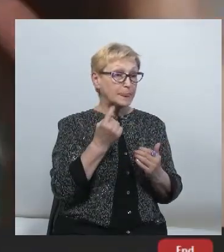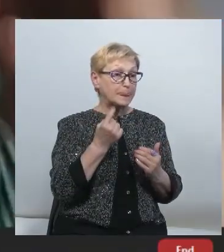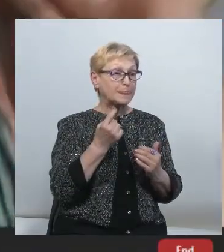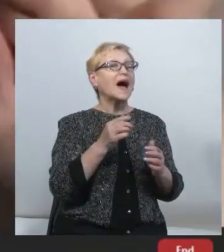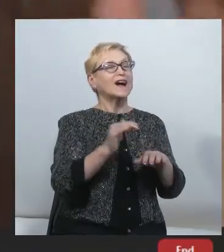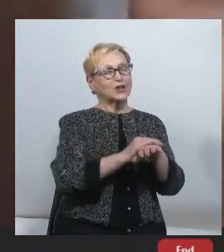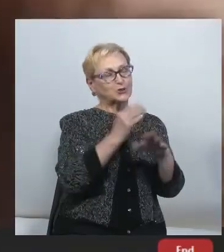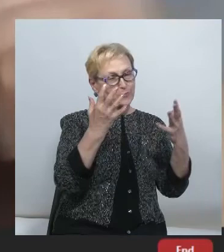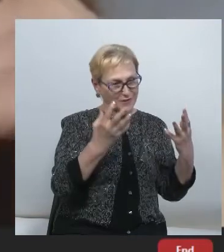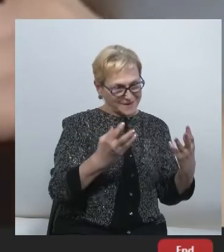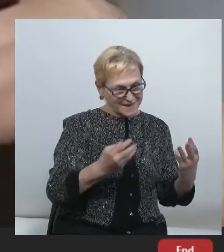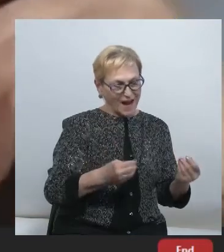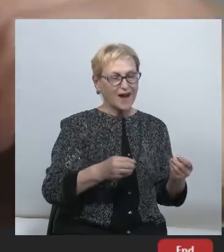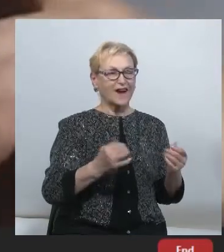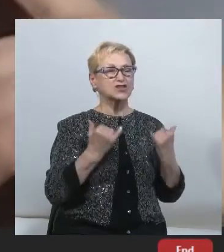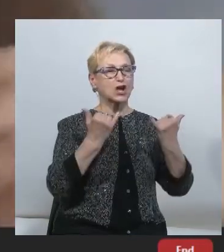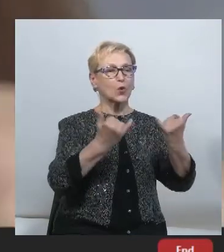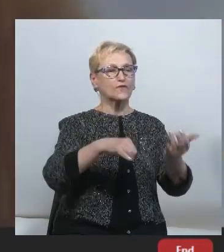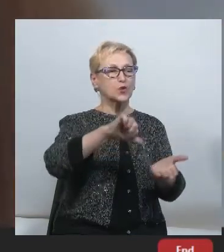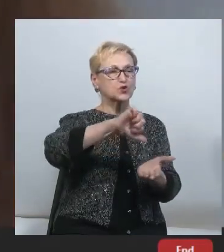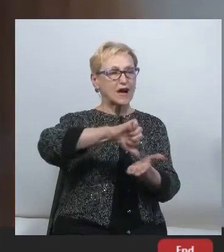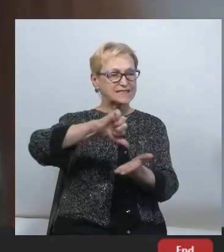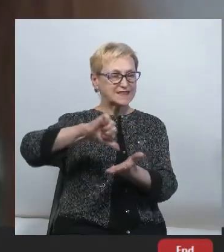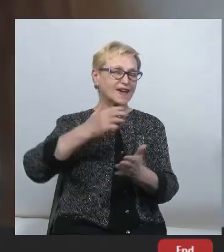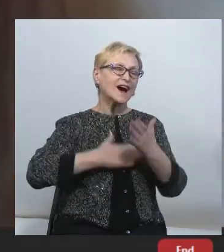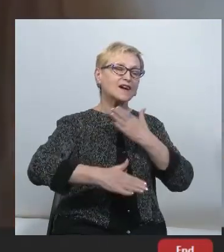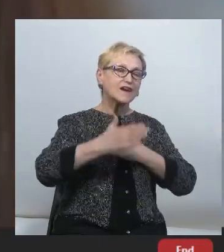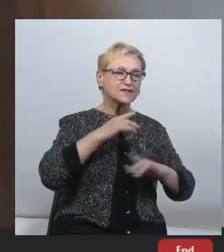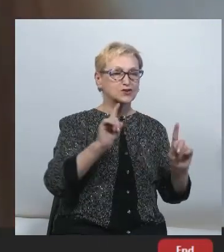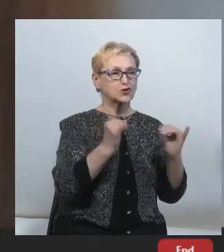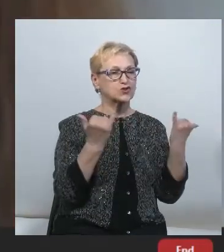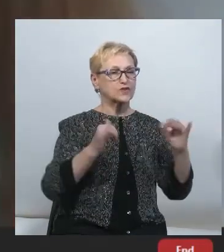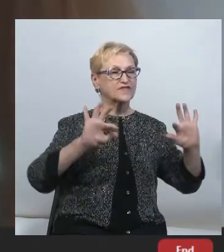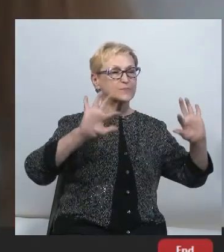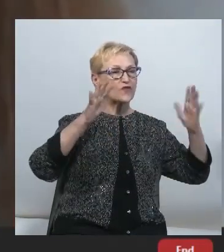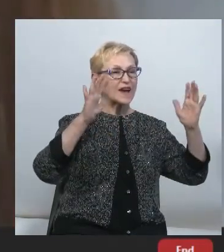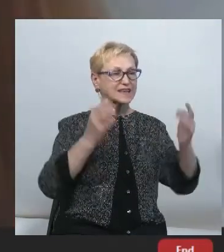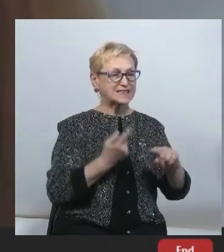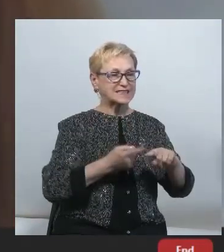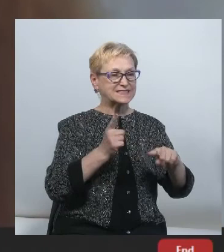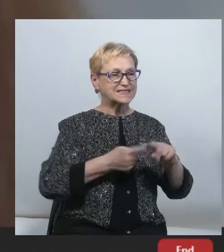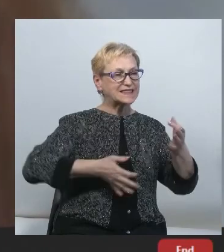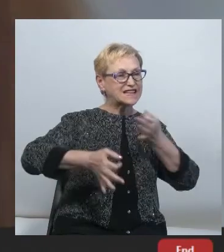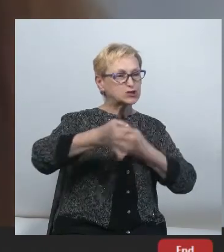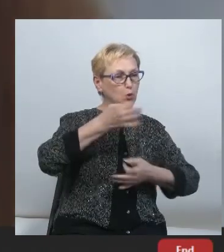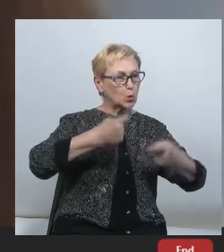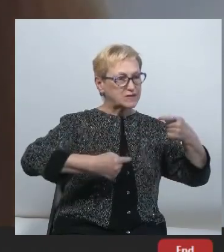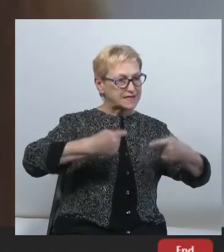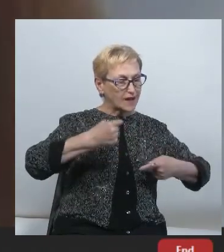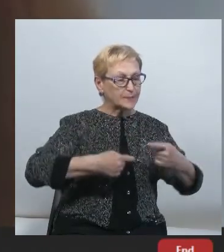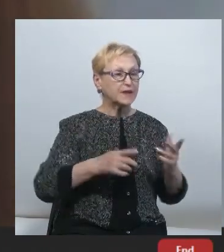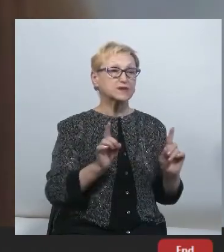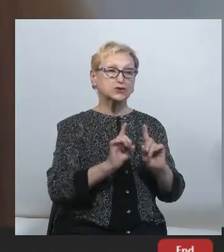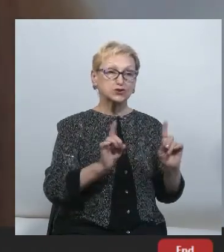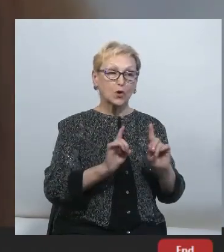Доброго дня, шановні учасники. Я дуже рада, що відбувається сьогодні ця дискусія. Хочу сказати, що